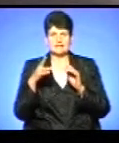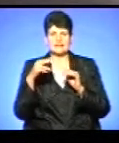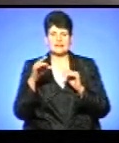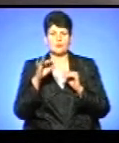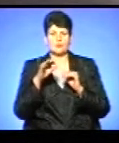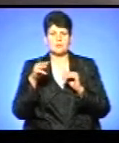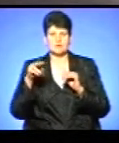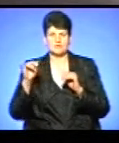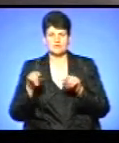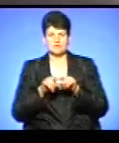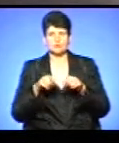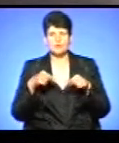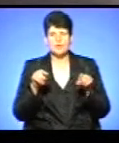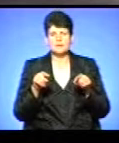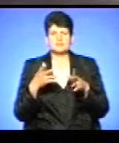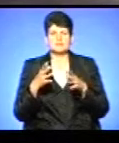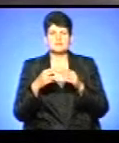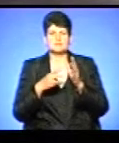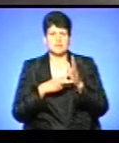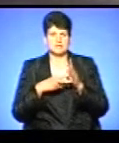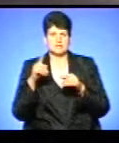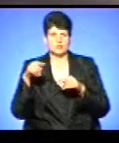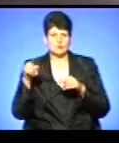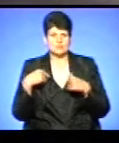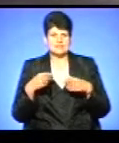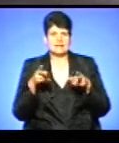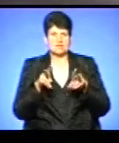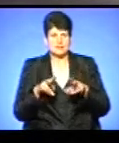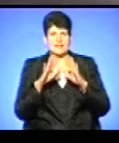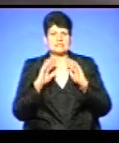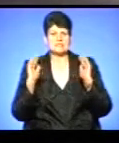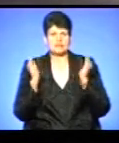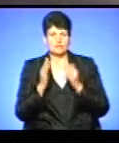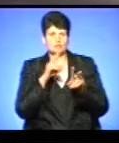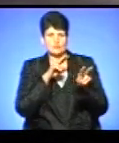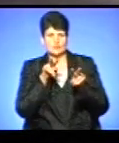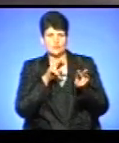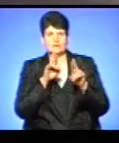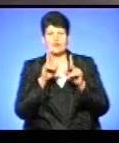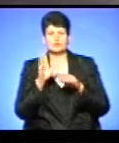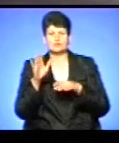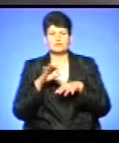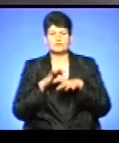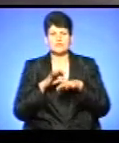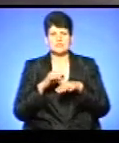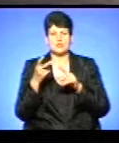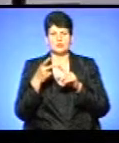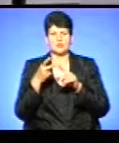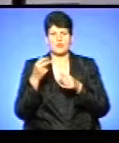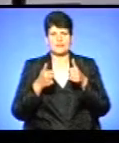Апанашенко, 17-й номер збірної України. Ми залишаємося на стадіоні і будемо спільнюватися, як буде відбуватись другий тайм.